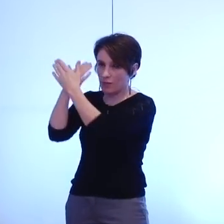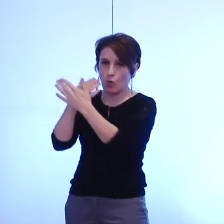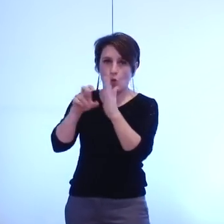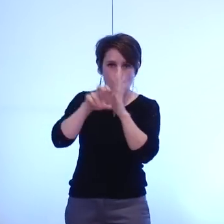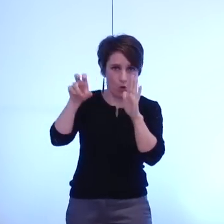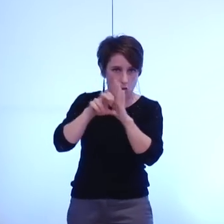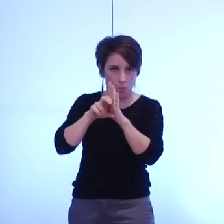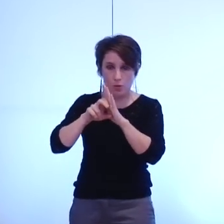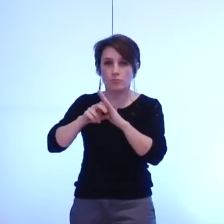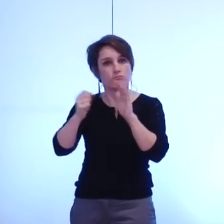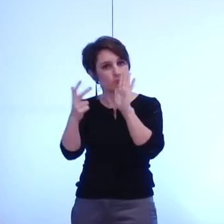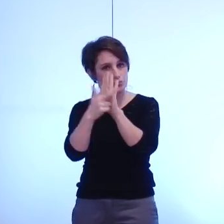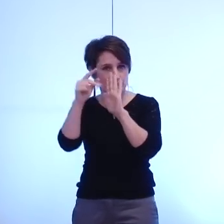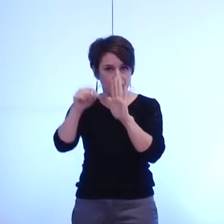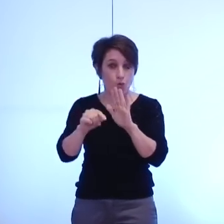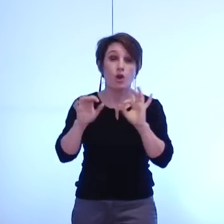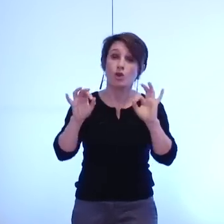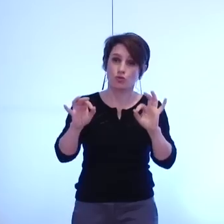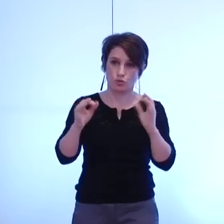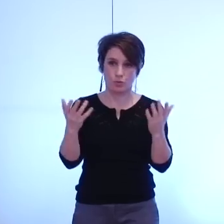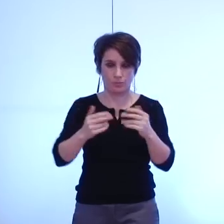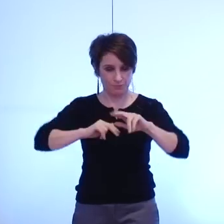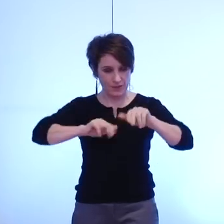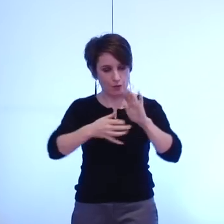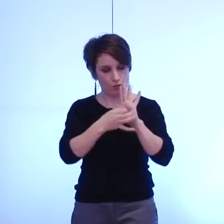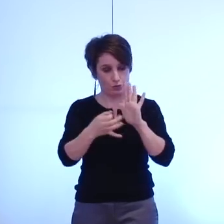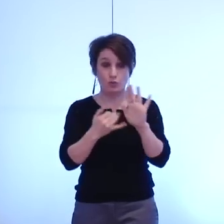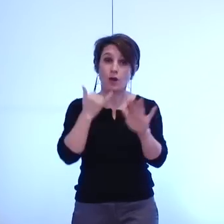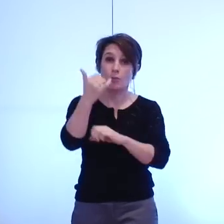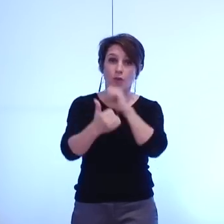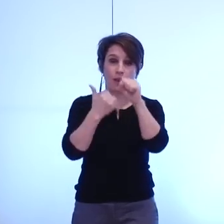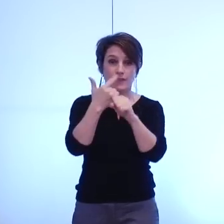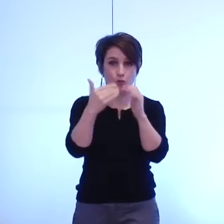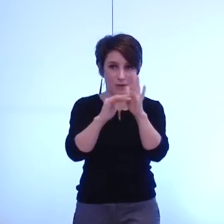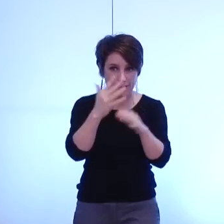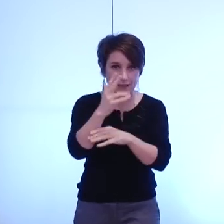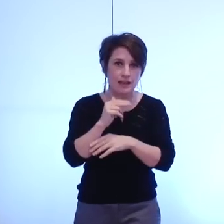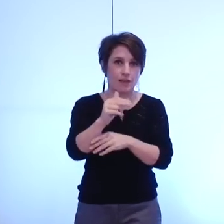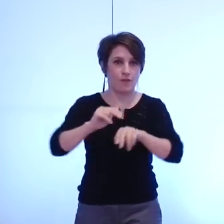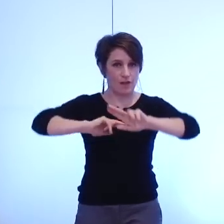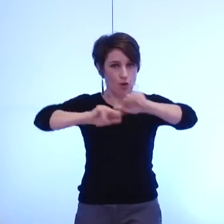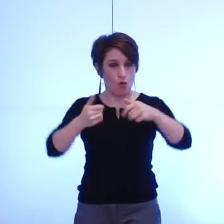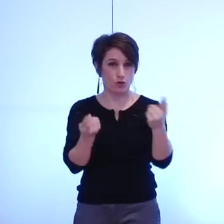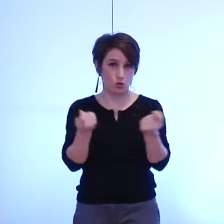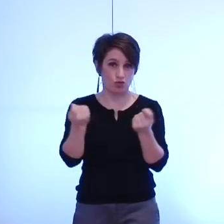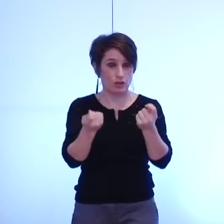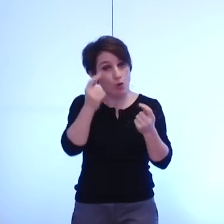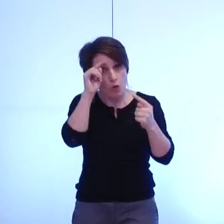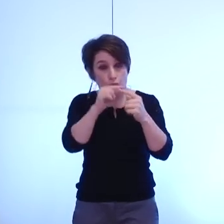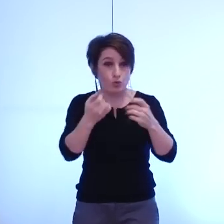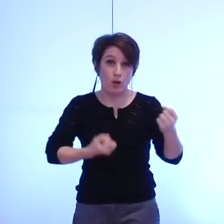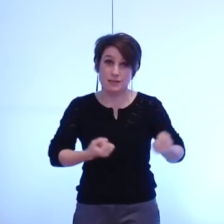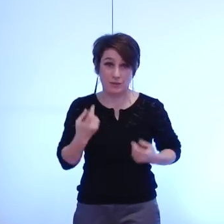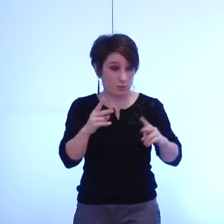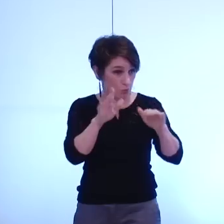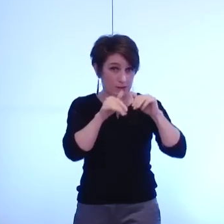cet élément il s'agit de se permettre durant l'année 2015 d'avoir des conventions de gestion de manière à assurer la continuité du service